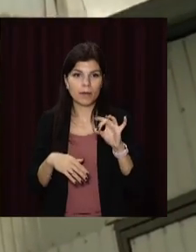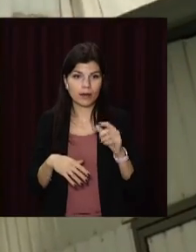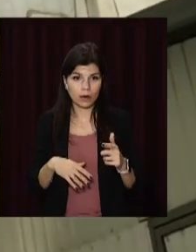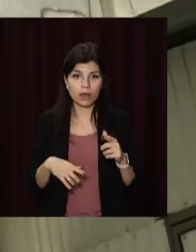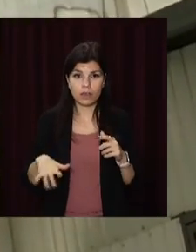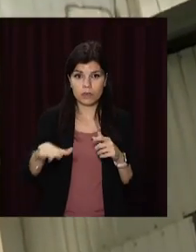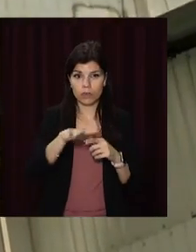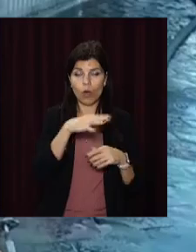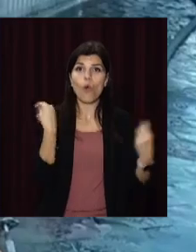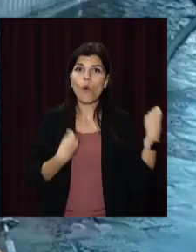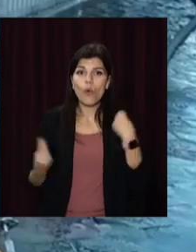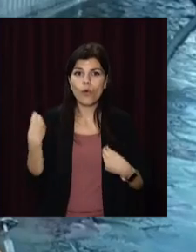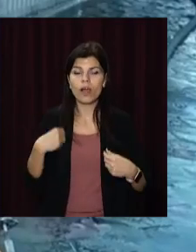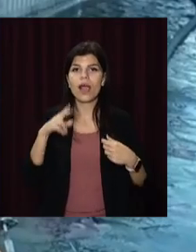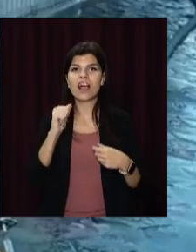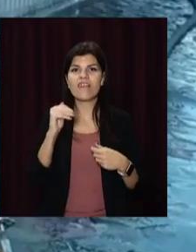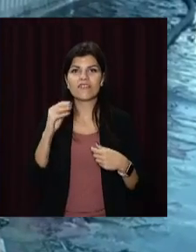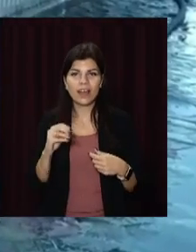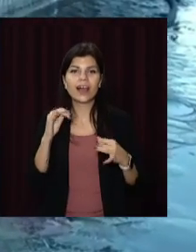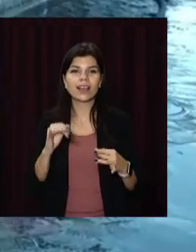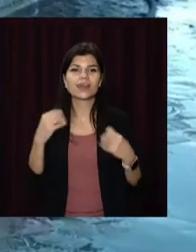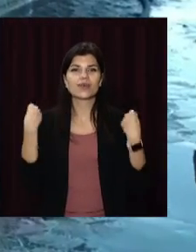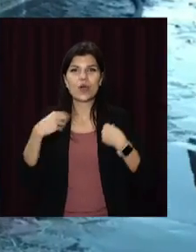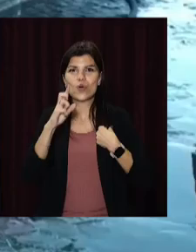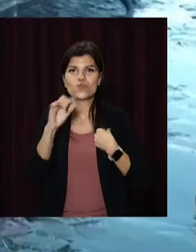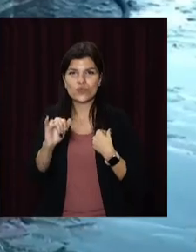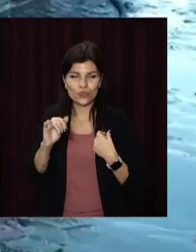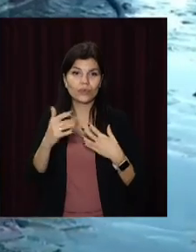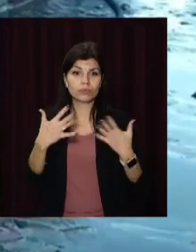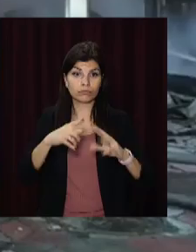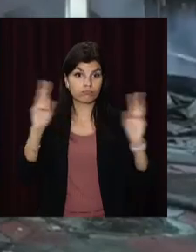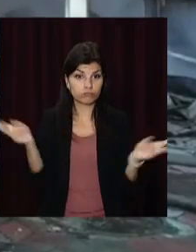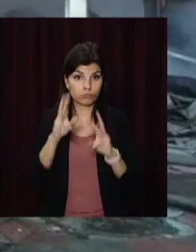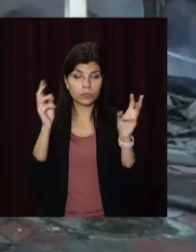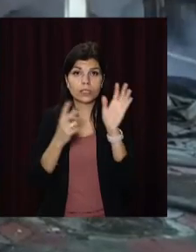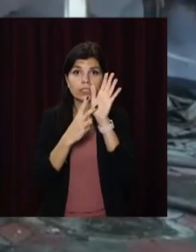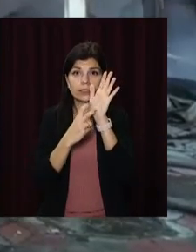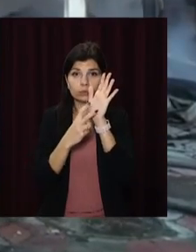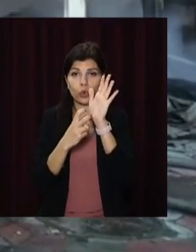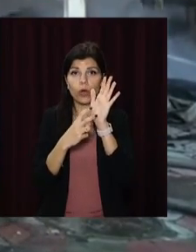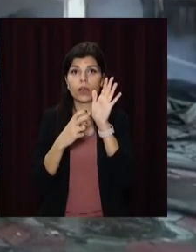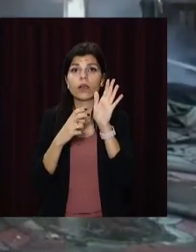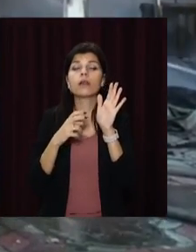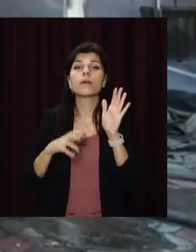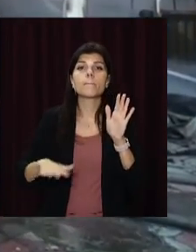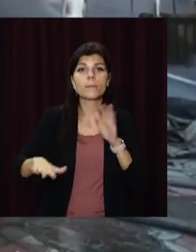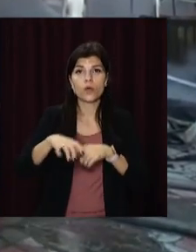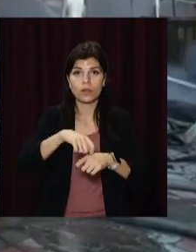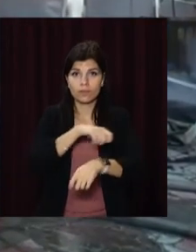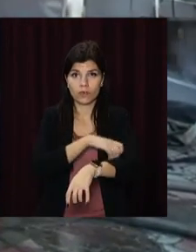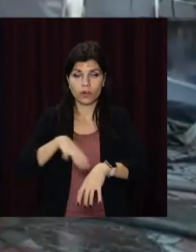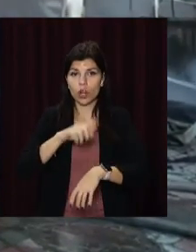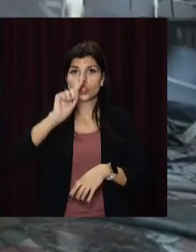ломбард, магазин одягу, кафе та секонд-хенд. Загальна площа пожежі – 700 квадратних метрів. Пожежу газили